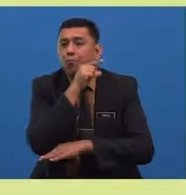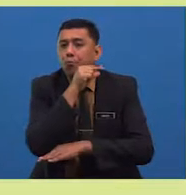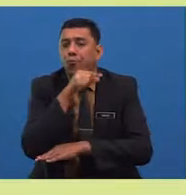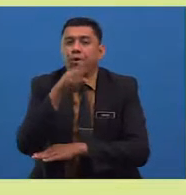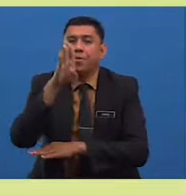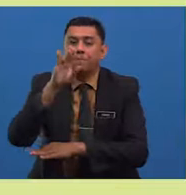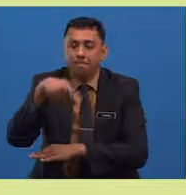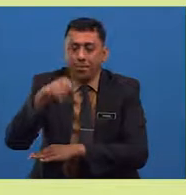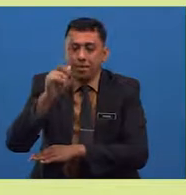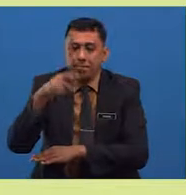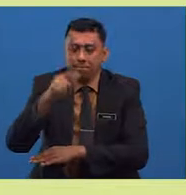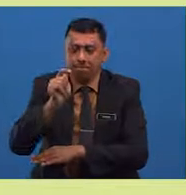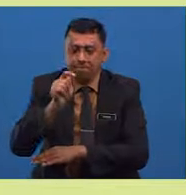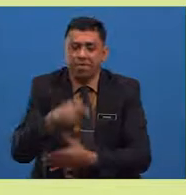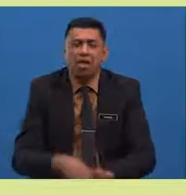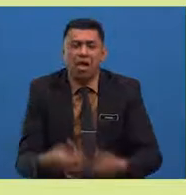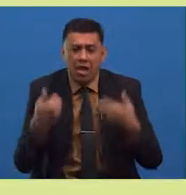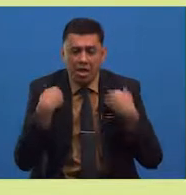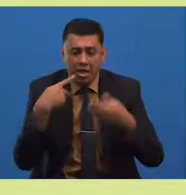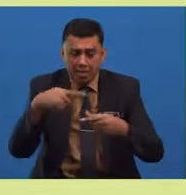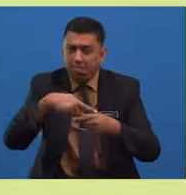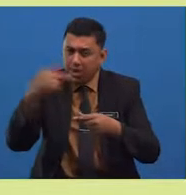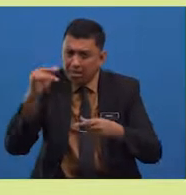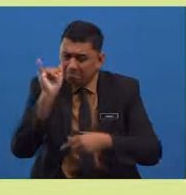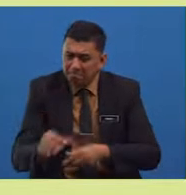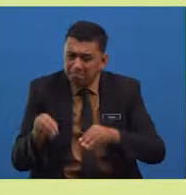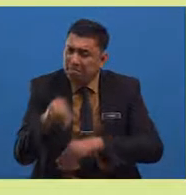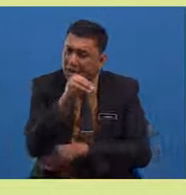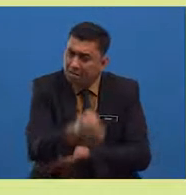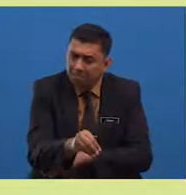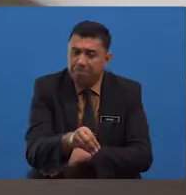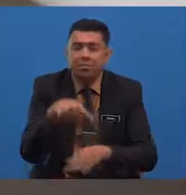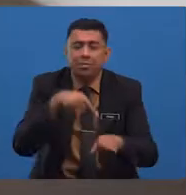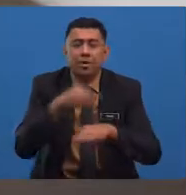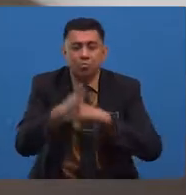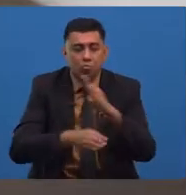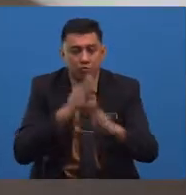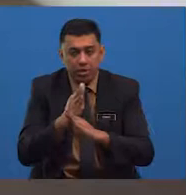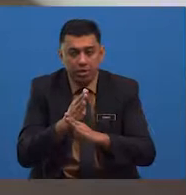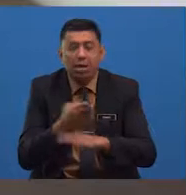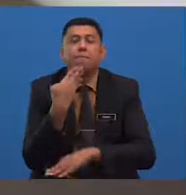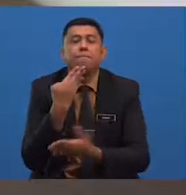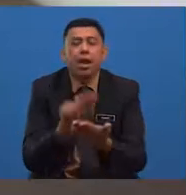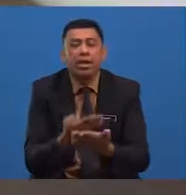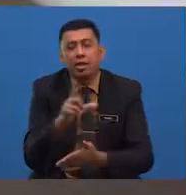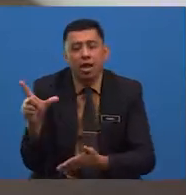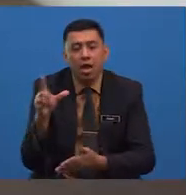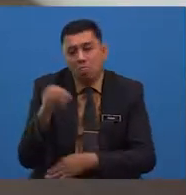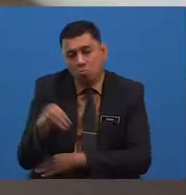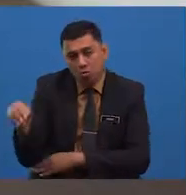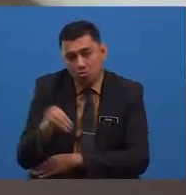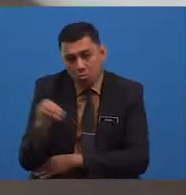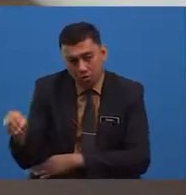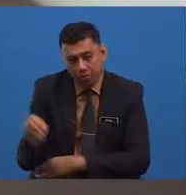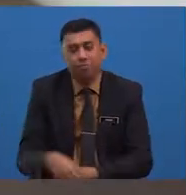ada padi yang ditanam di bumi. Baiklah murid-murid, sekarang